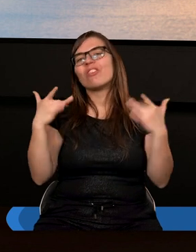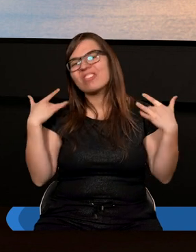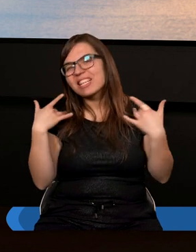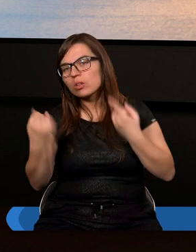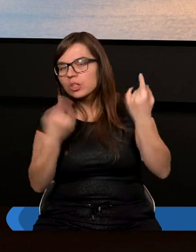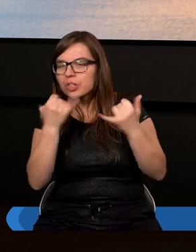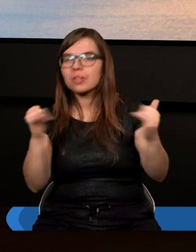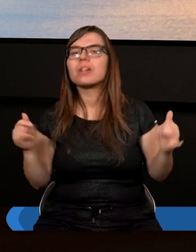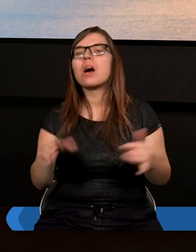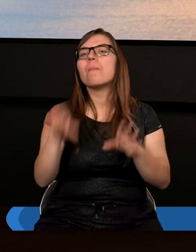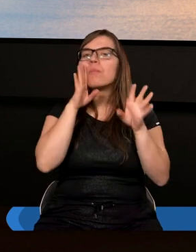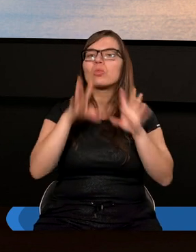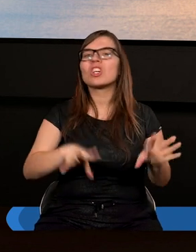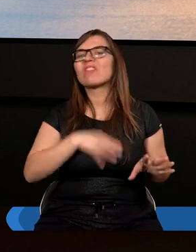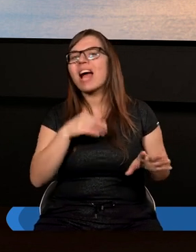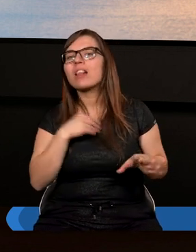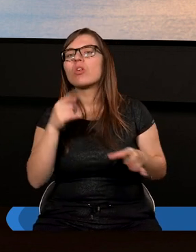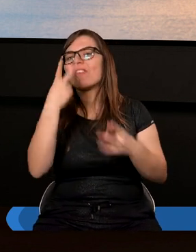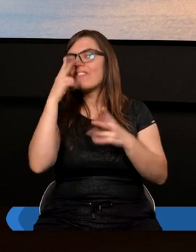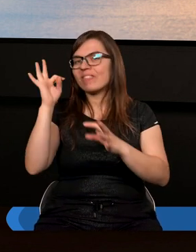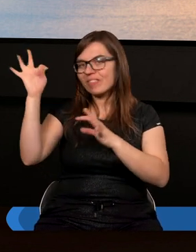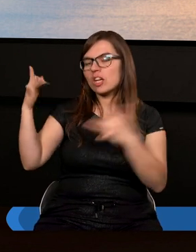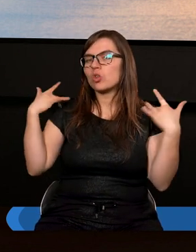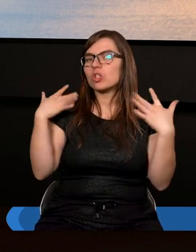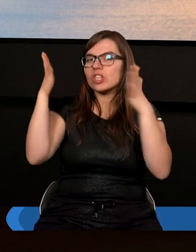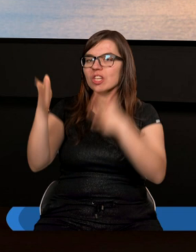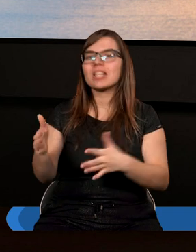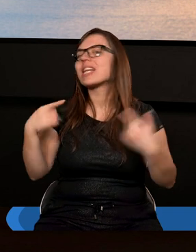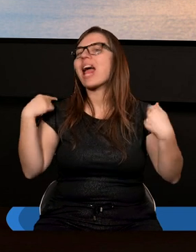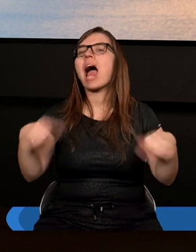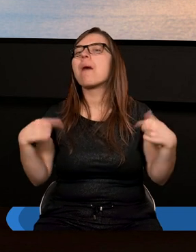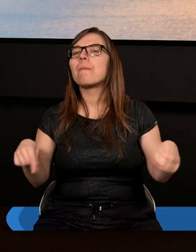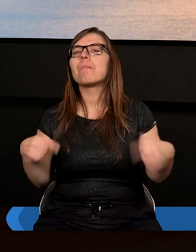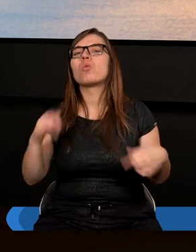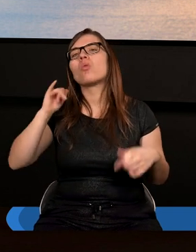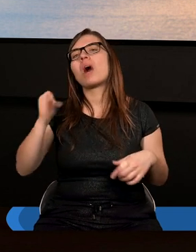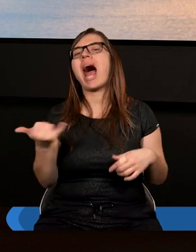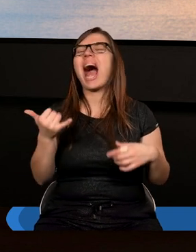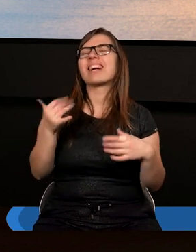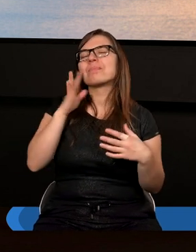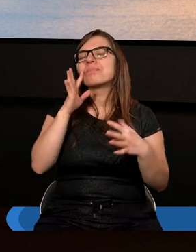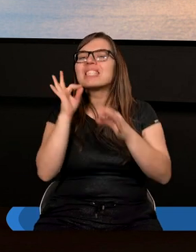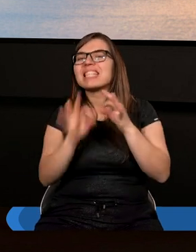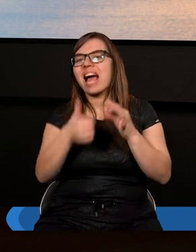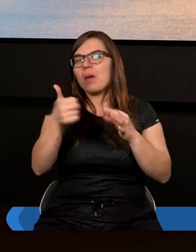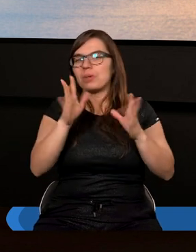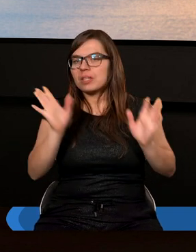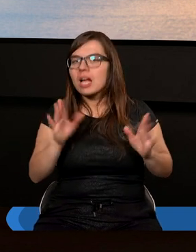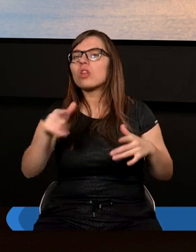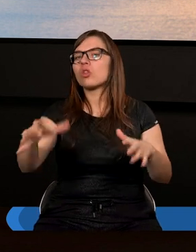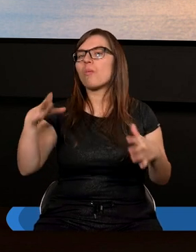świętość, jak widać w jego życiu, nie była jakąś wzniosłą ideą jedynie. Była takim